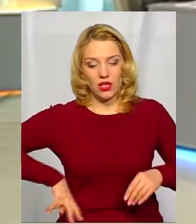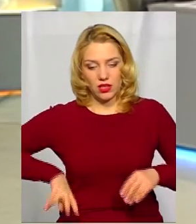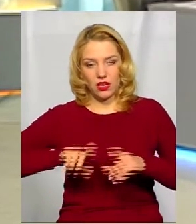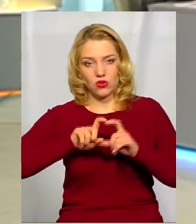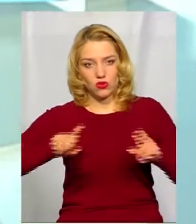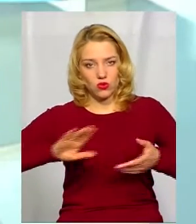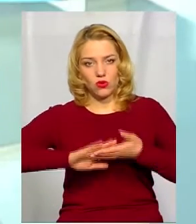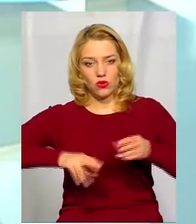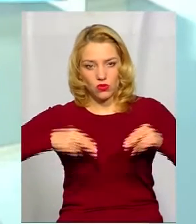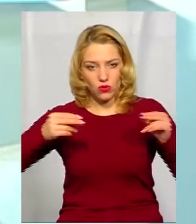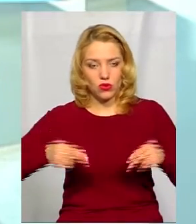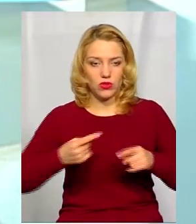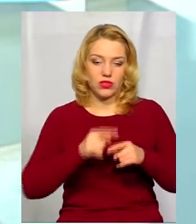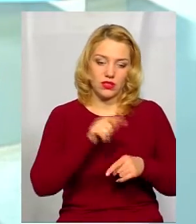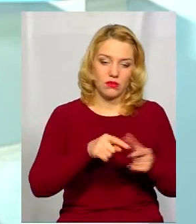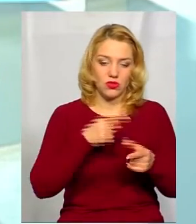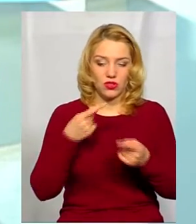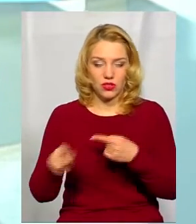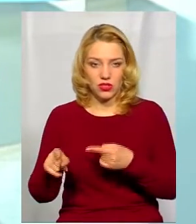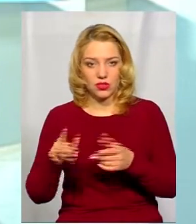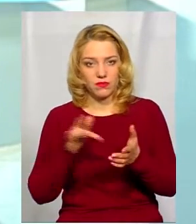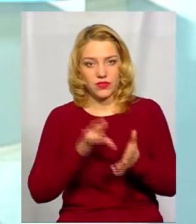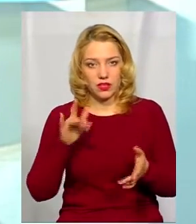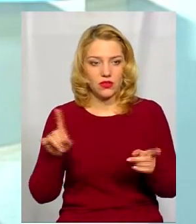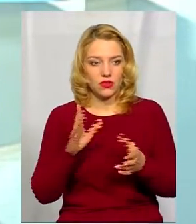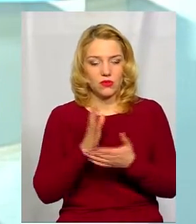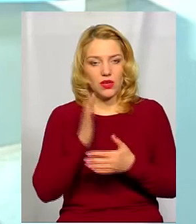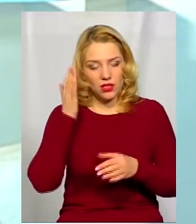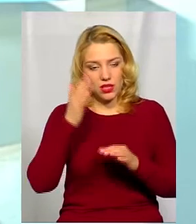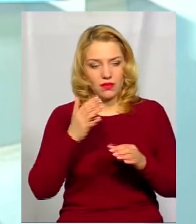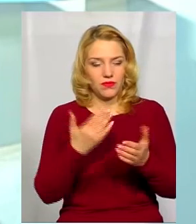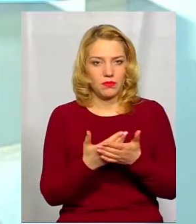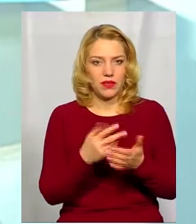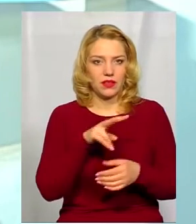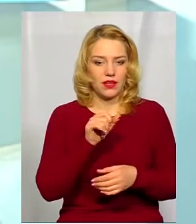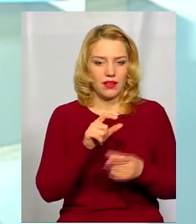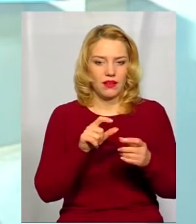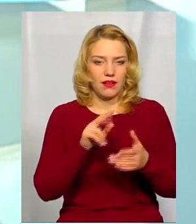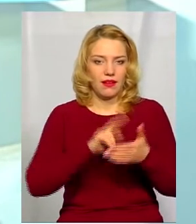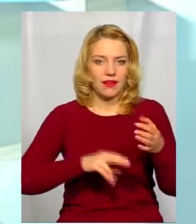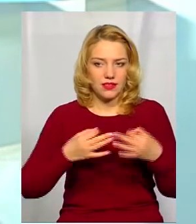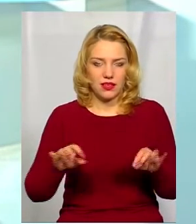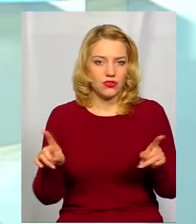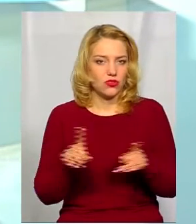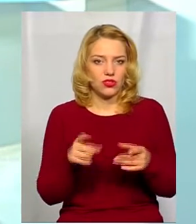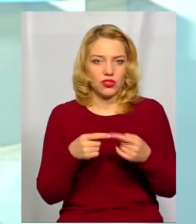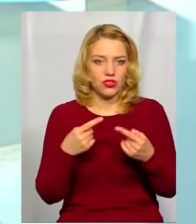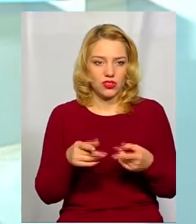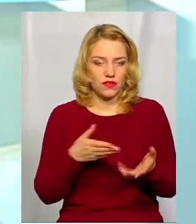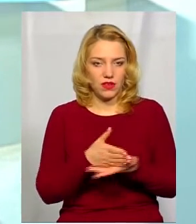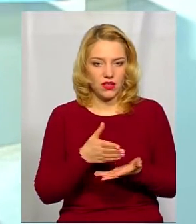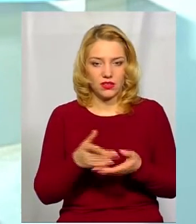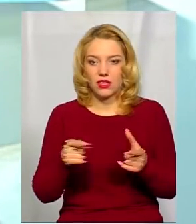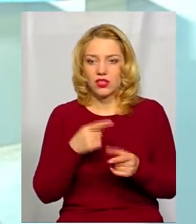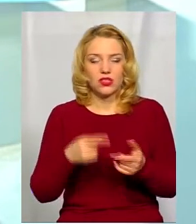угоду, відповідно, з тим чи іншим центром, якщо він має на то ліцензію, скажімо, чи інші варіанти. Чи, наприклад,